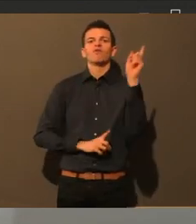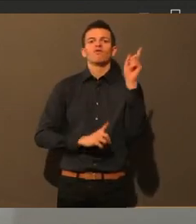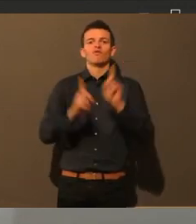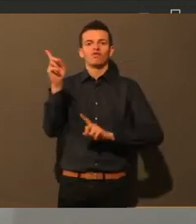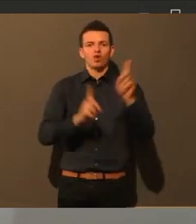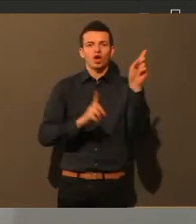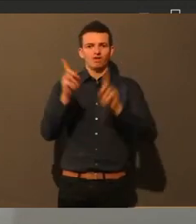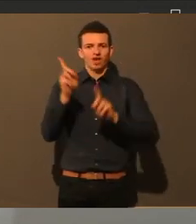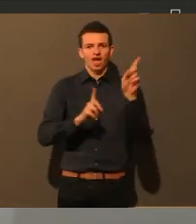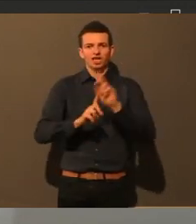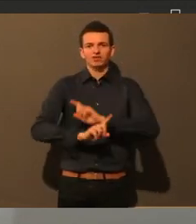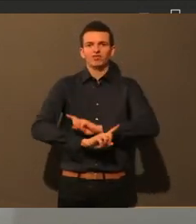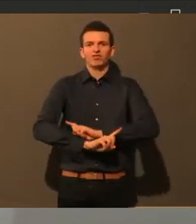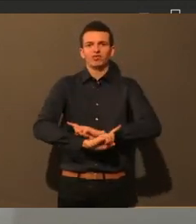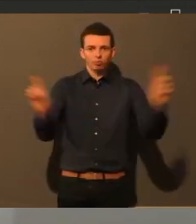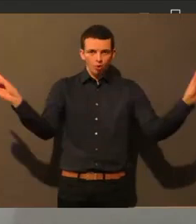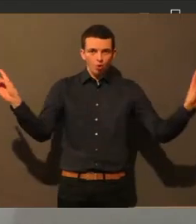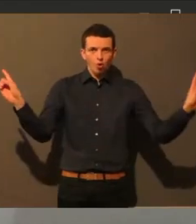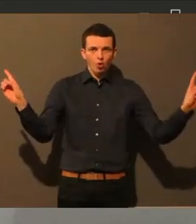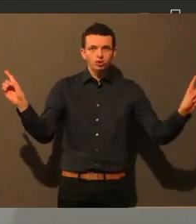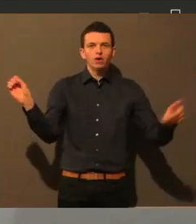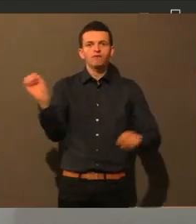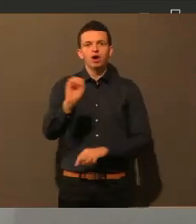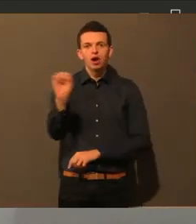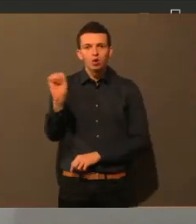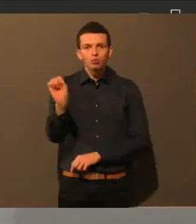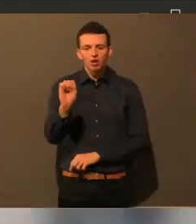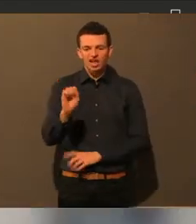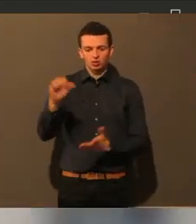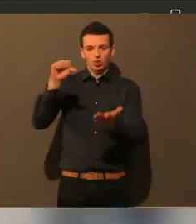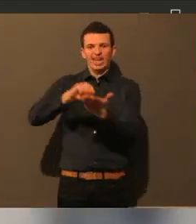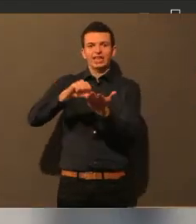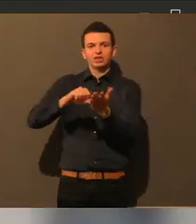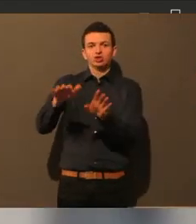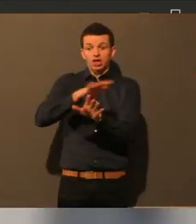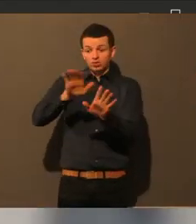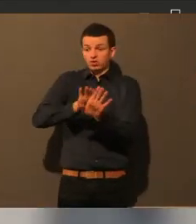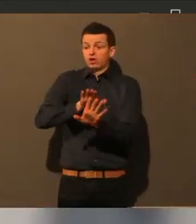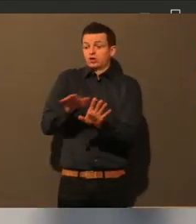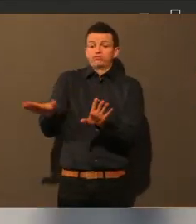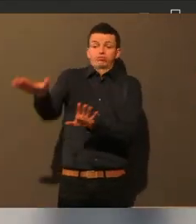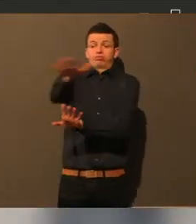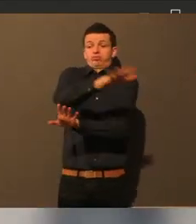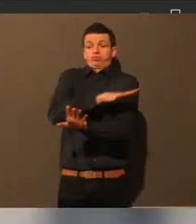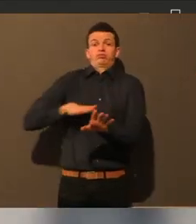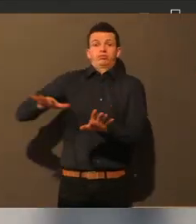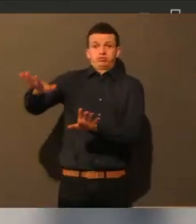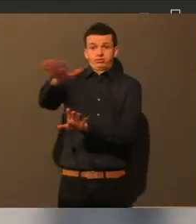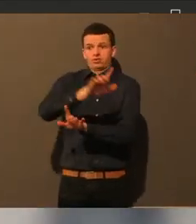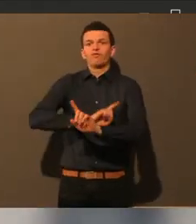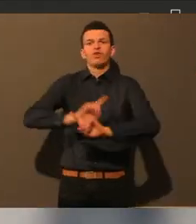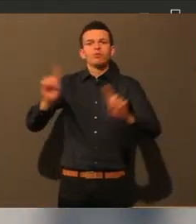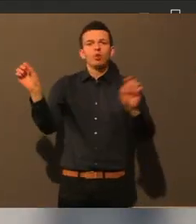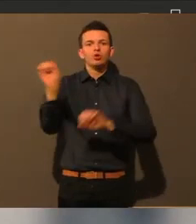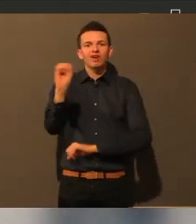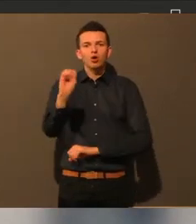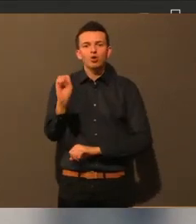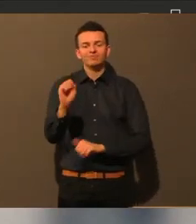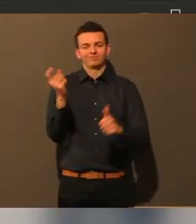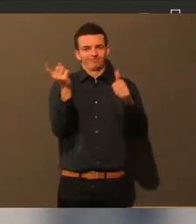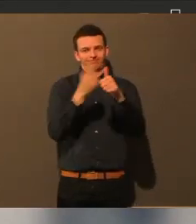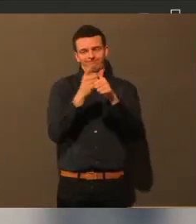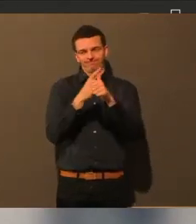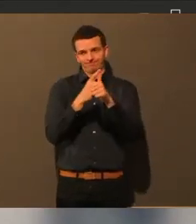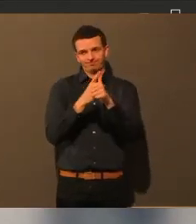Stadtgebiet gibt, also auf Privatgrund und weit außerhalb der Innenstadt. Zum einen gibt es das Feuerwerkverbot, weil wir Menschenansammlungen vermeiden